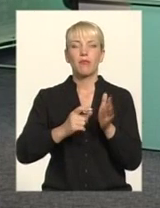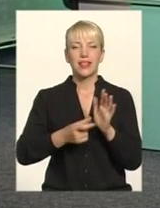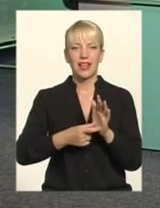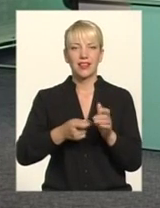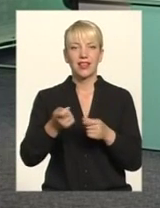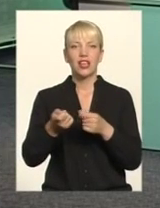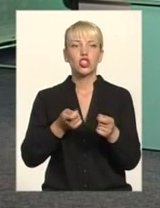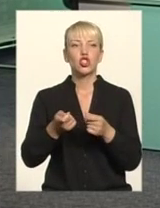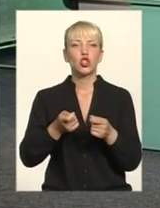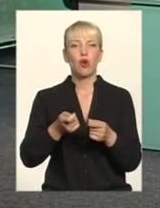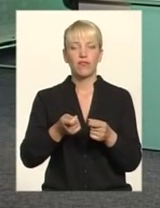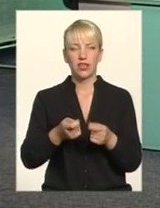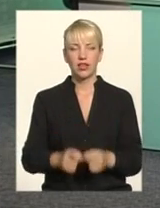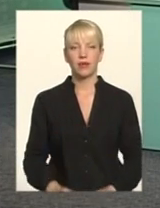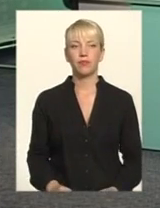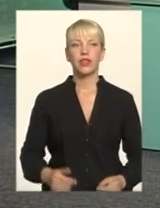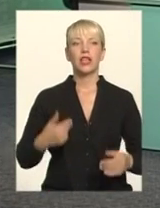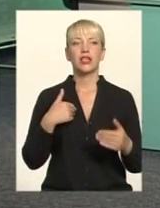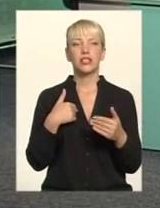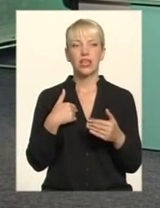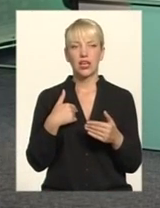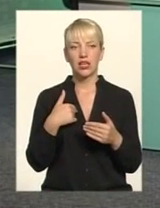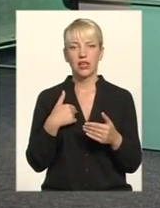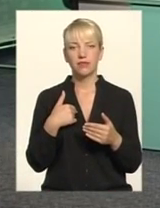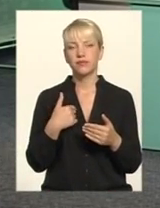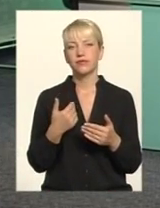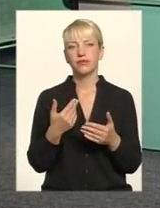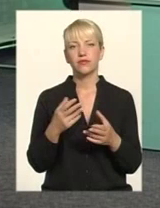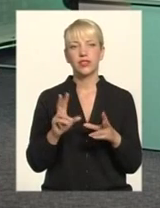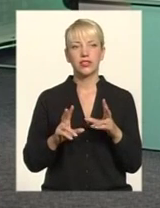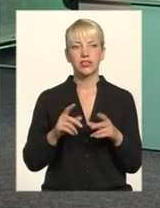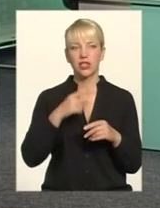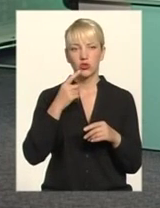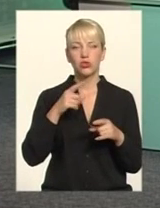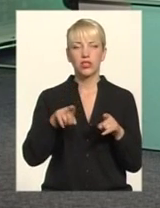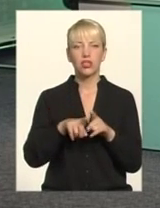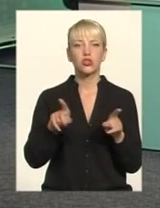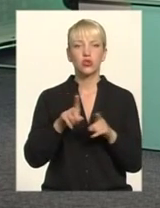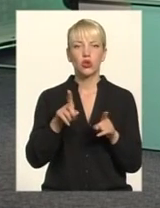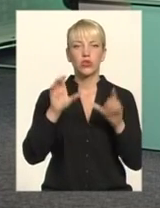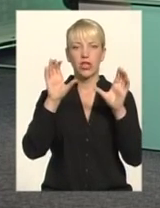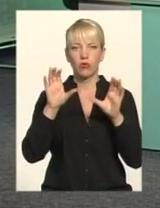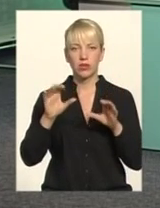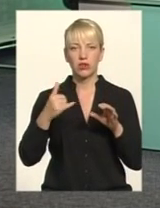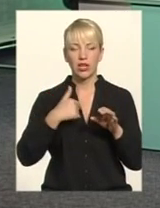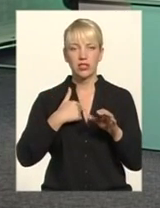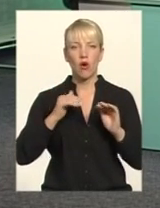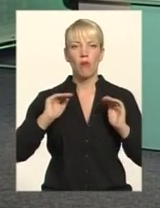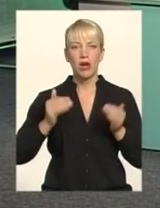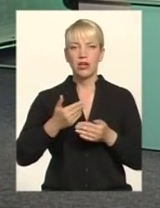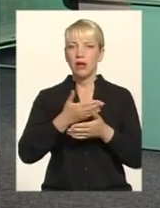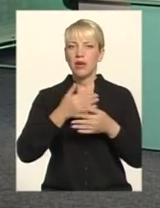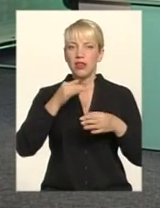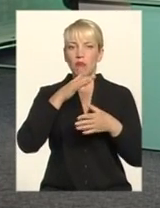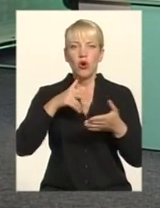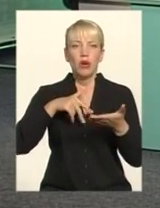Я думаю, напевно, що дійсно з тим, що законодавство нас обмежило, що ми не можемо йти без партій